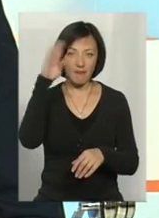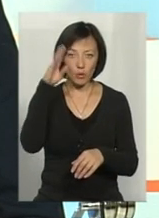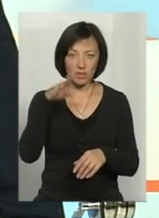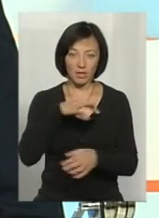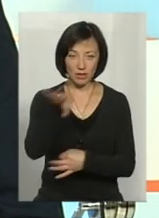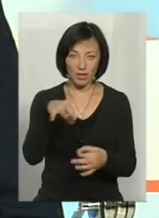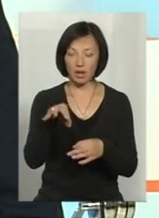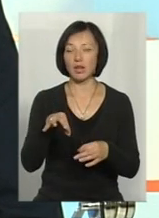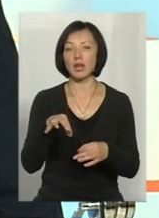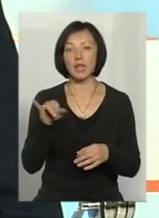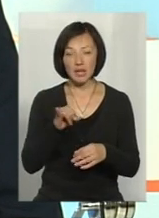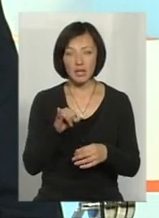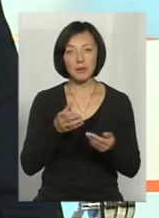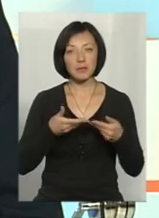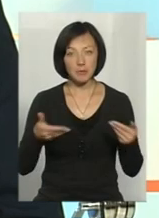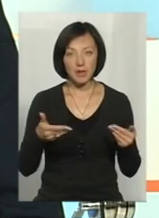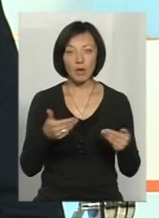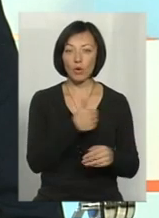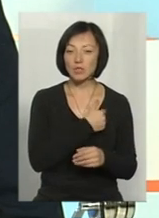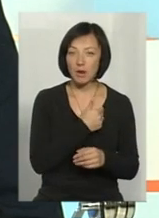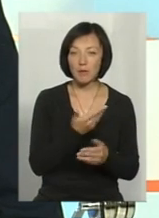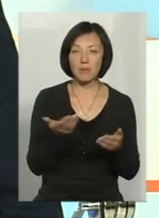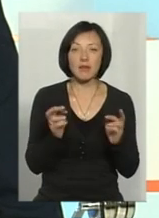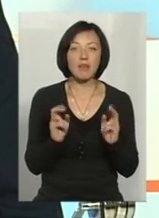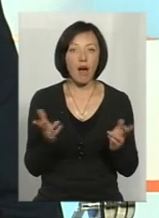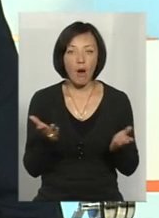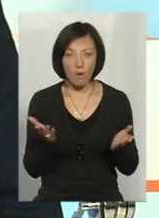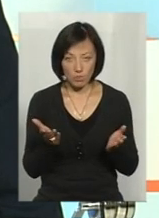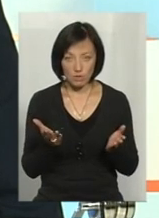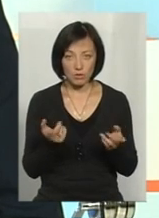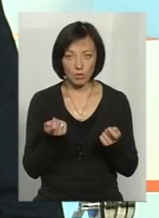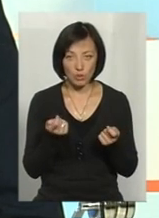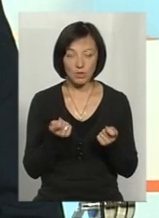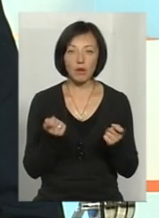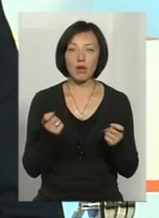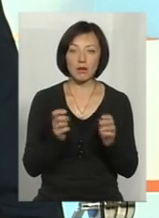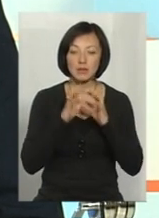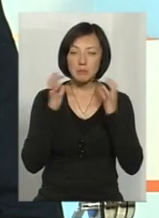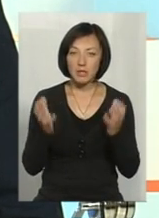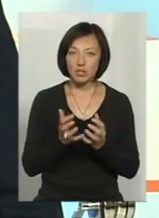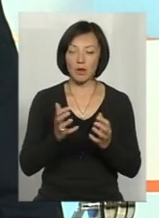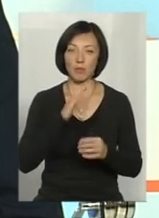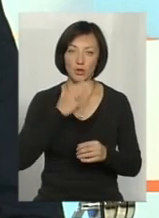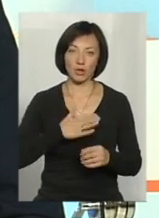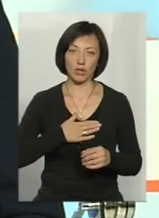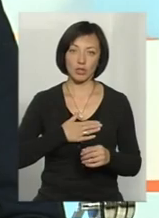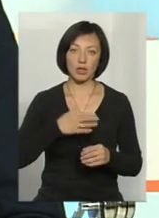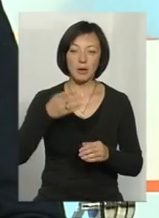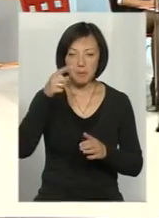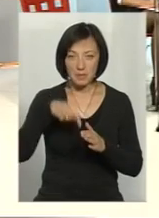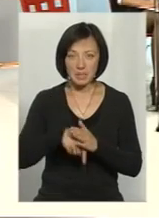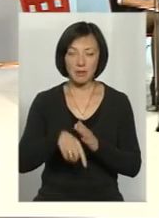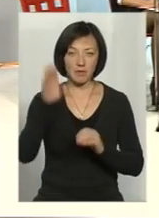чином ми, хоча б певною мірою, убезпечимо наш підземний